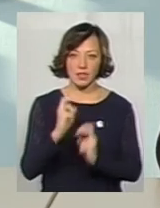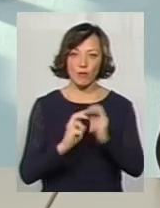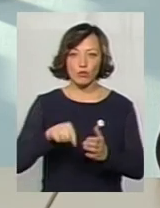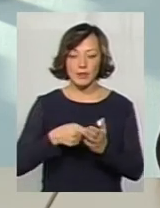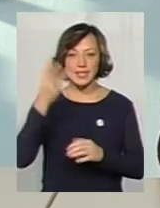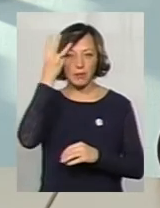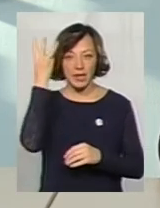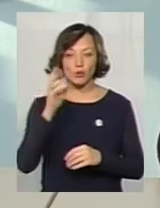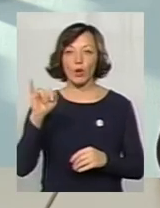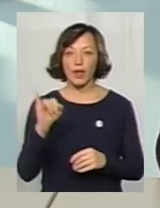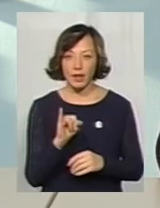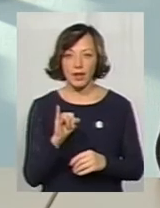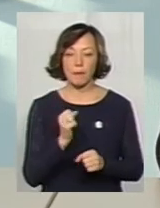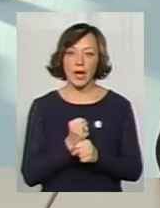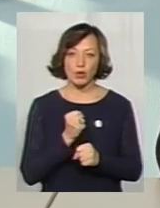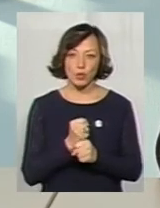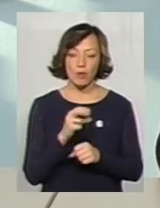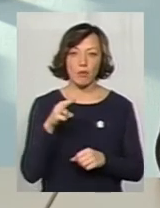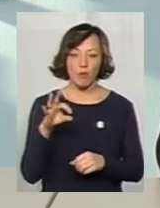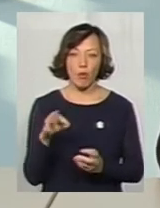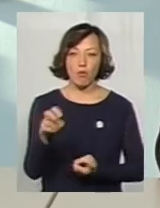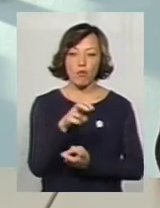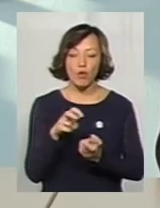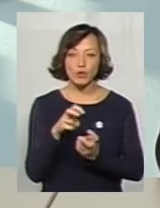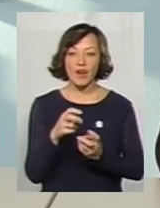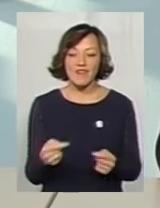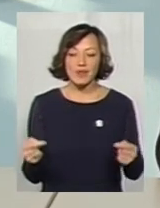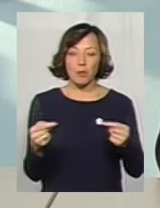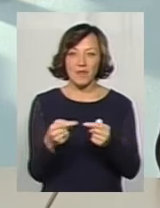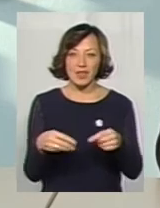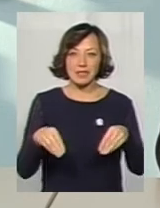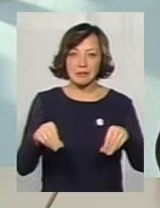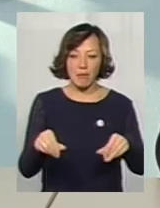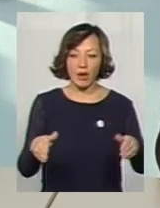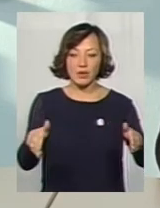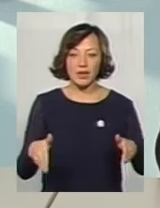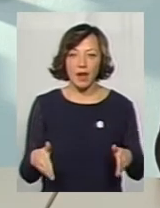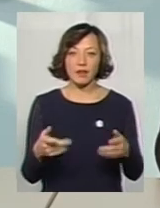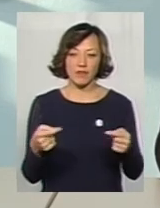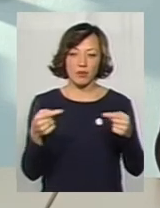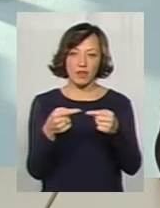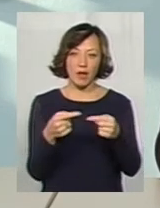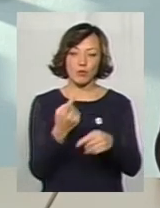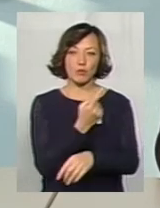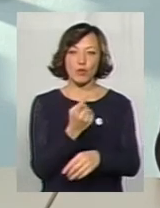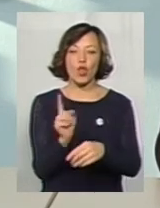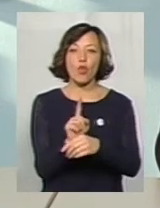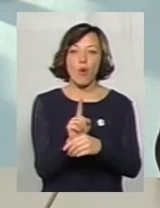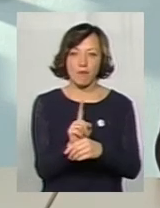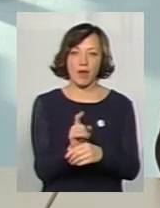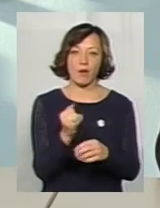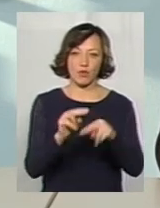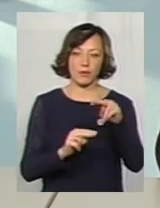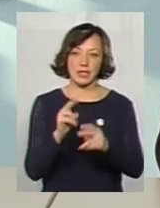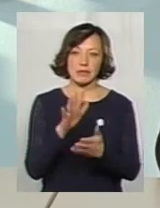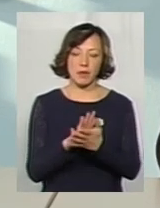Хмельницькому. І працюємо по пошуку відповідної земельної ділянки, яка би відповідала по санітарних нормах для будівництва